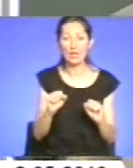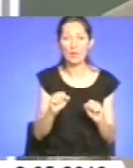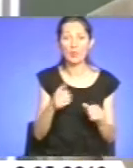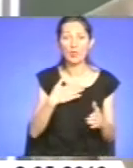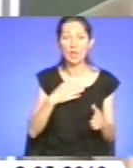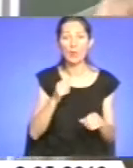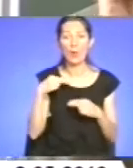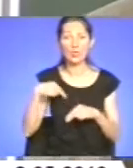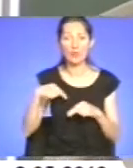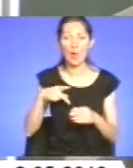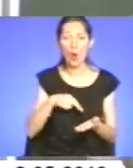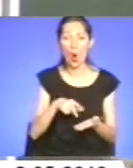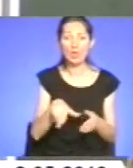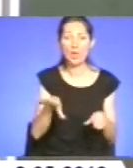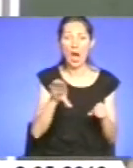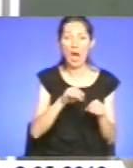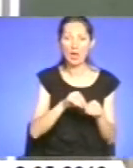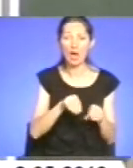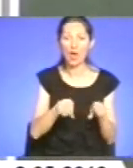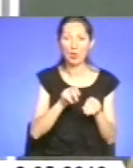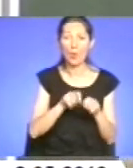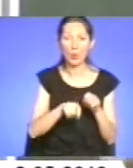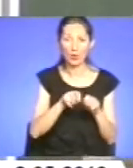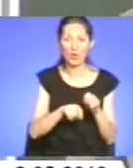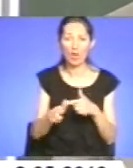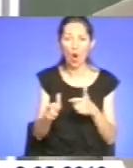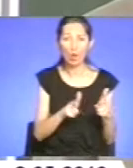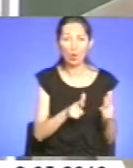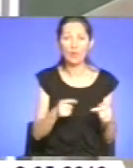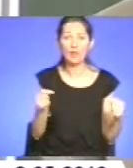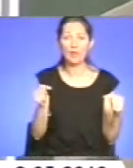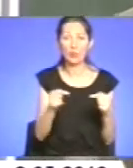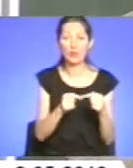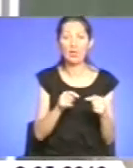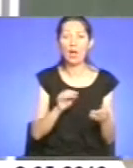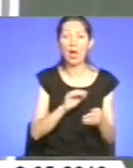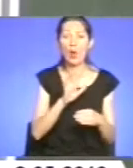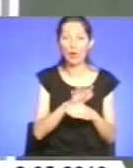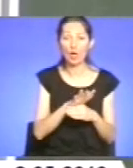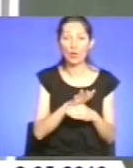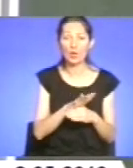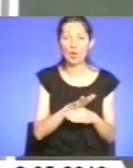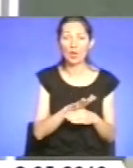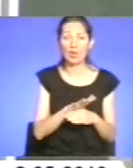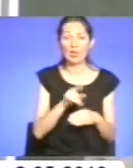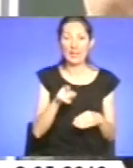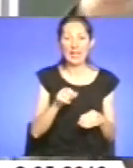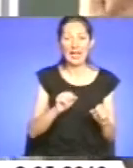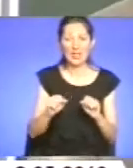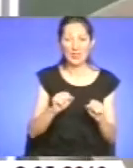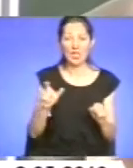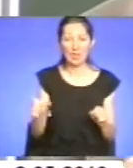працівниками ходите разом на перевірки, підготовите відповідні приписи на жим на тих керівників,